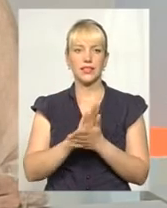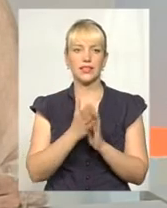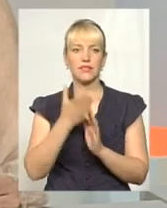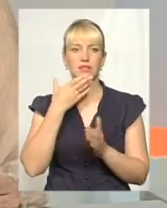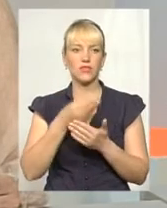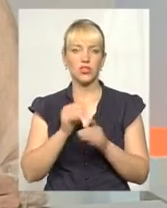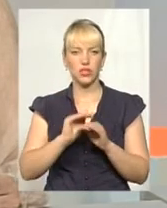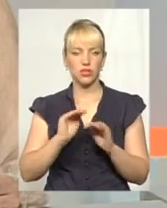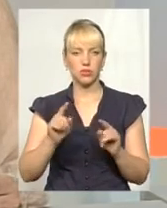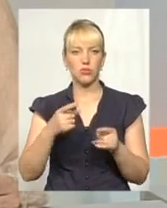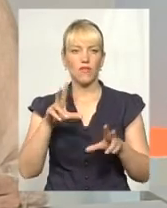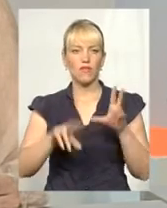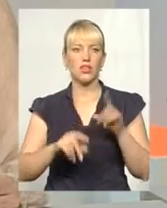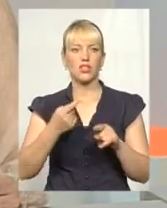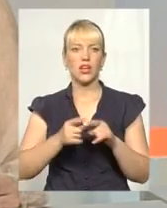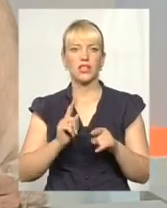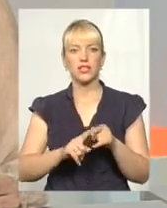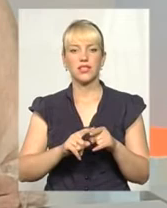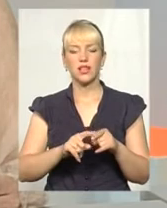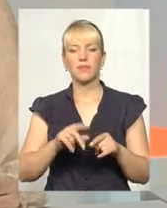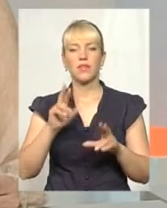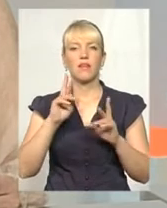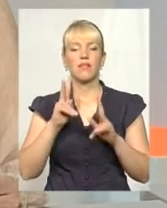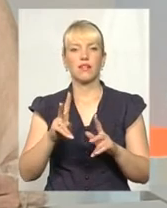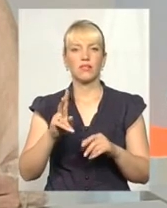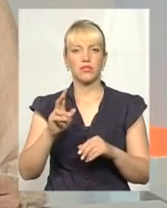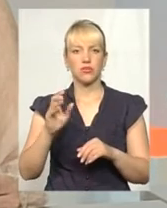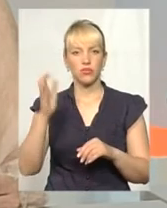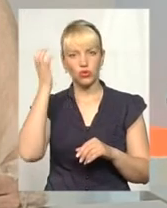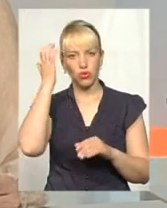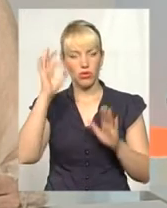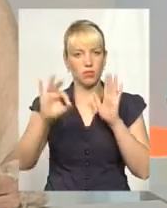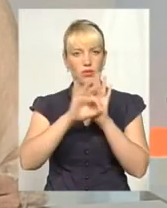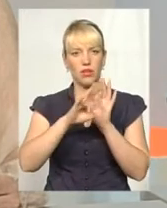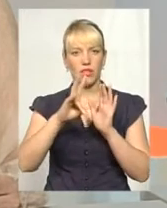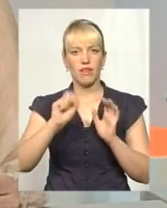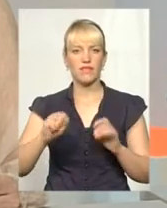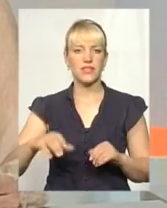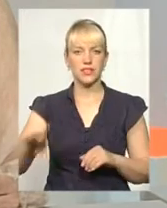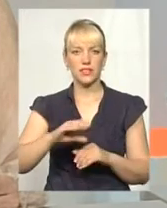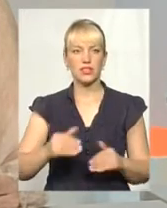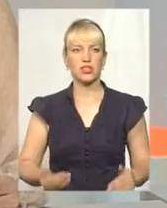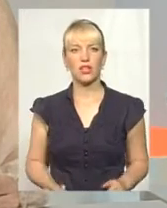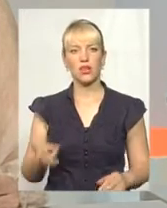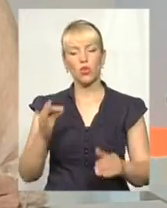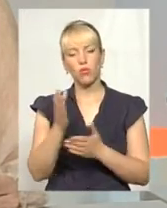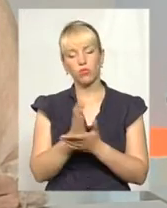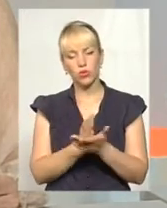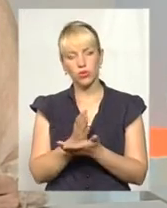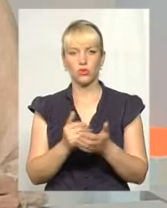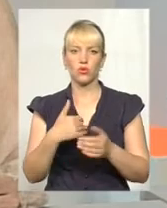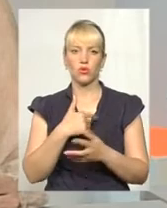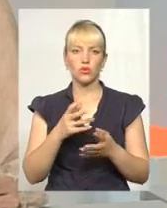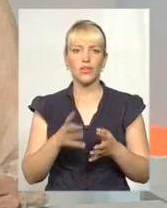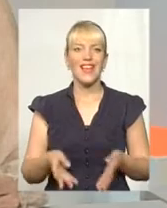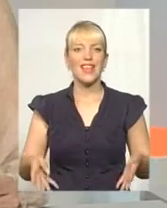вважають, що це є така чорна мітка на все життя. Але при тому всьому хотіли би мати інклюзивну послугу. Тобто послугу інклюзивного навчання. І тут